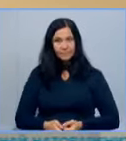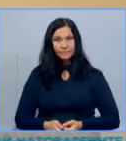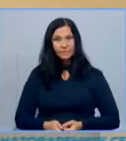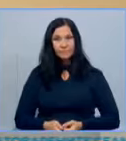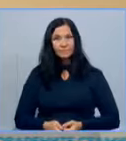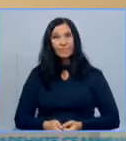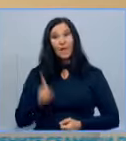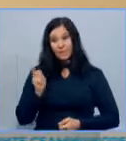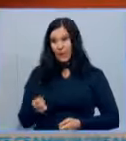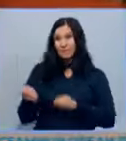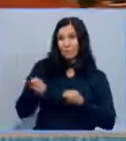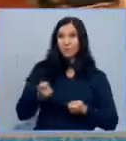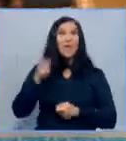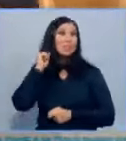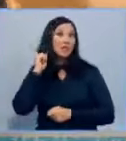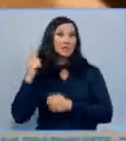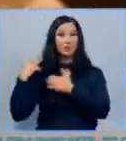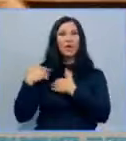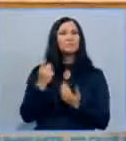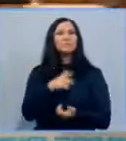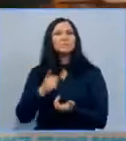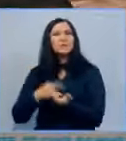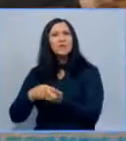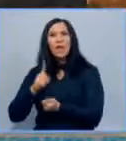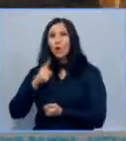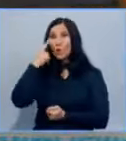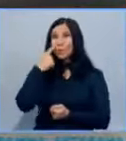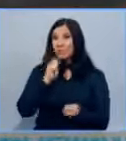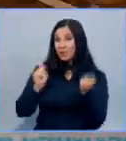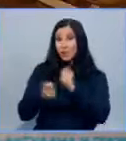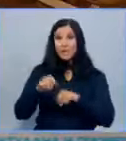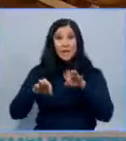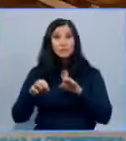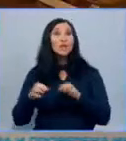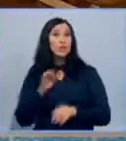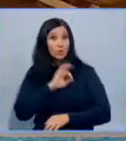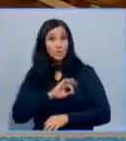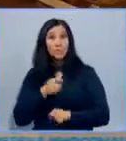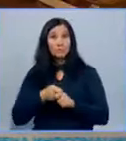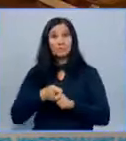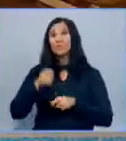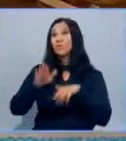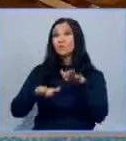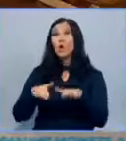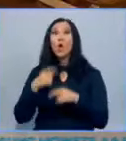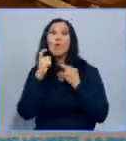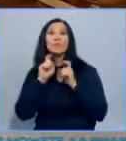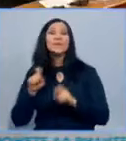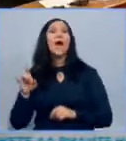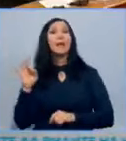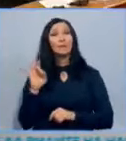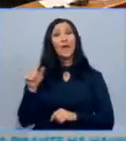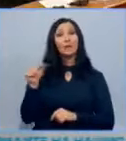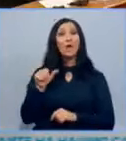Трябва да помесе наказателна отговорност. Всеки, който се опитва да променя изборните резултати и извършва престъпление, коментира в Бенетера Мадана Талай от